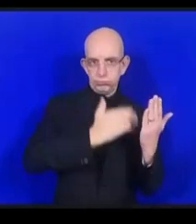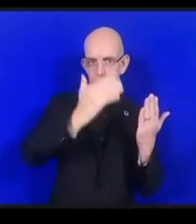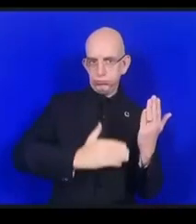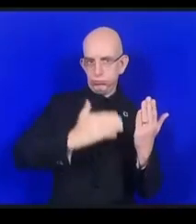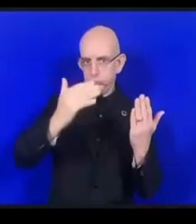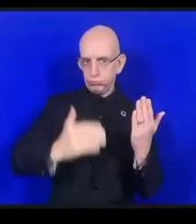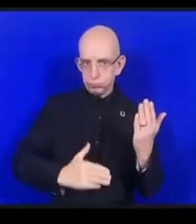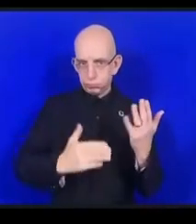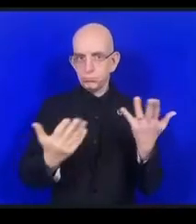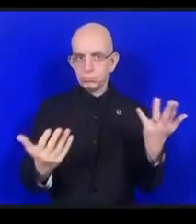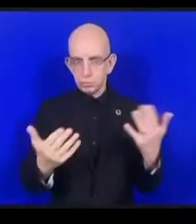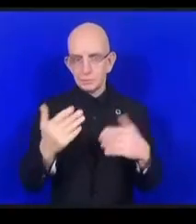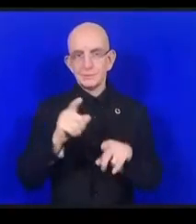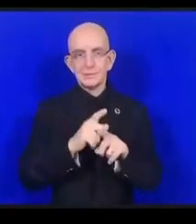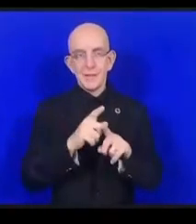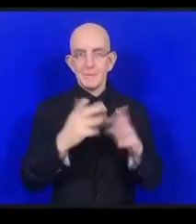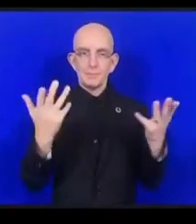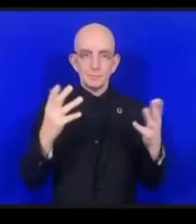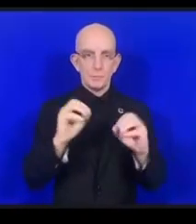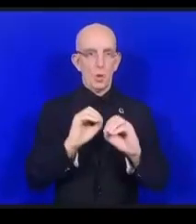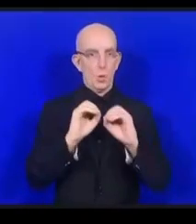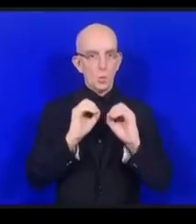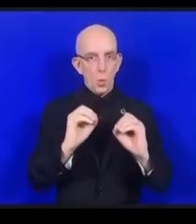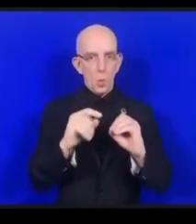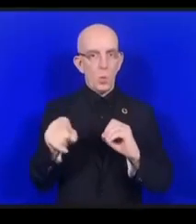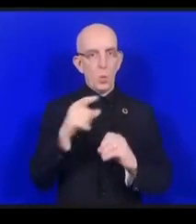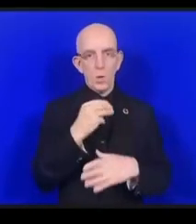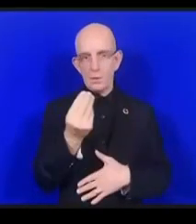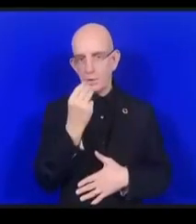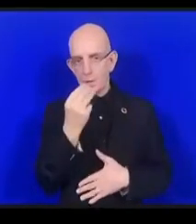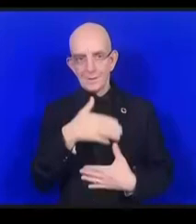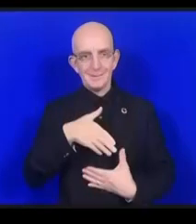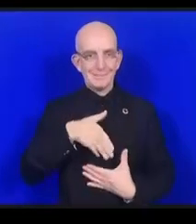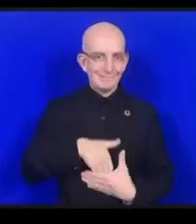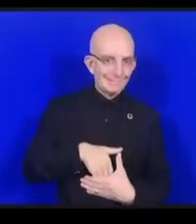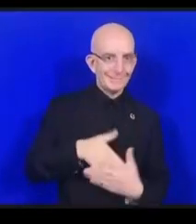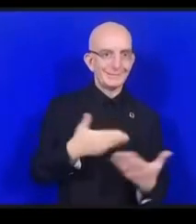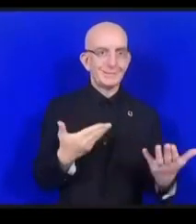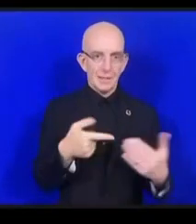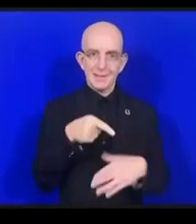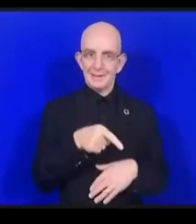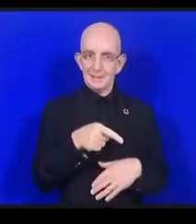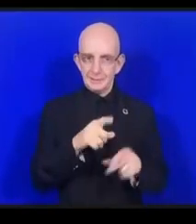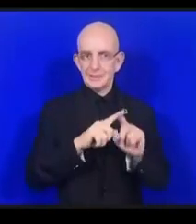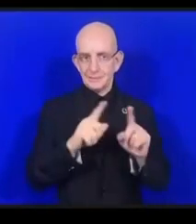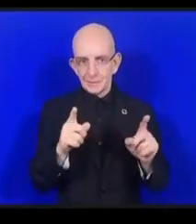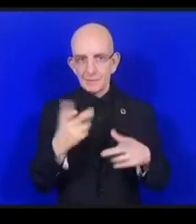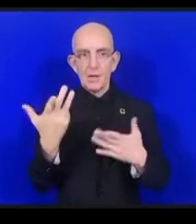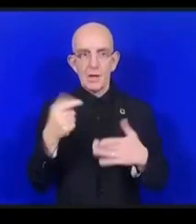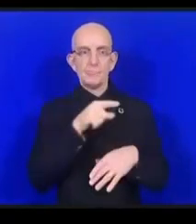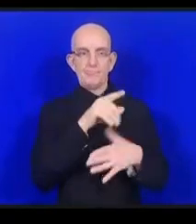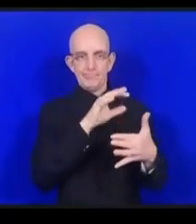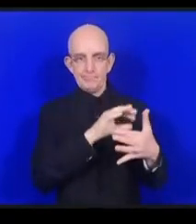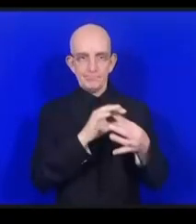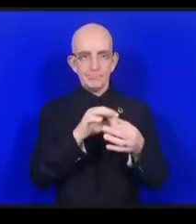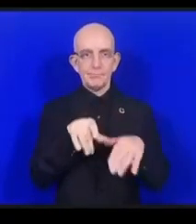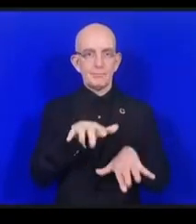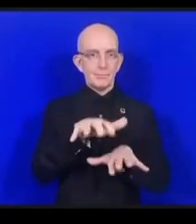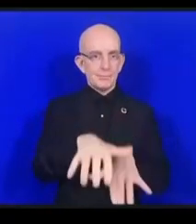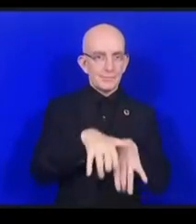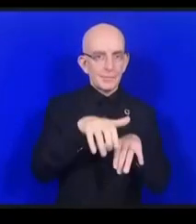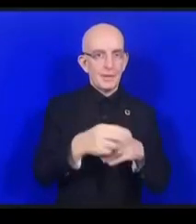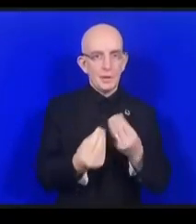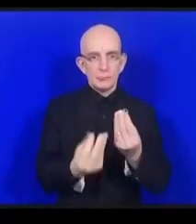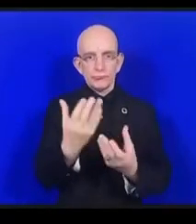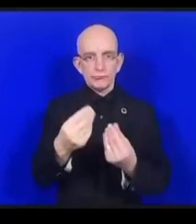zéro fin c'est très important comment peut-on aider l'agriculture pour la santé le nombre d